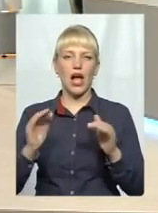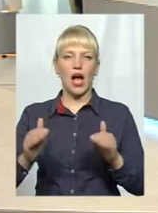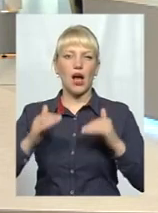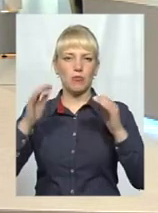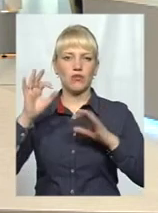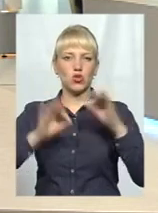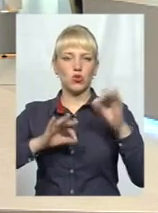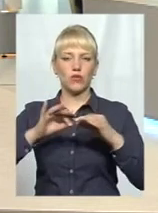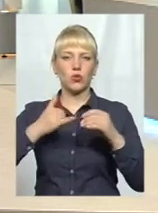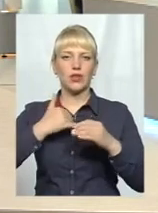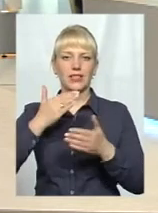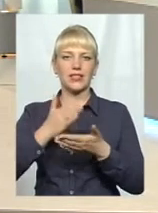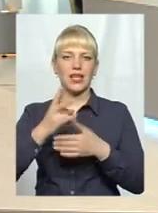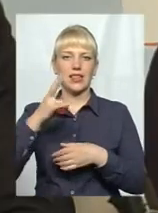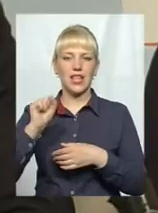коефіцієнти у нас йдуть